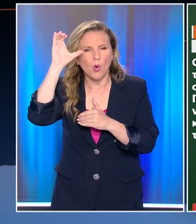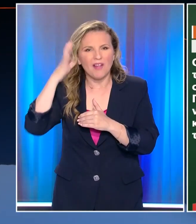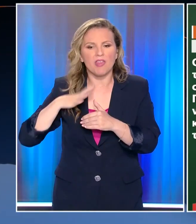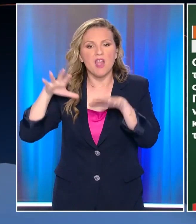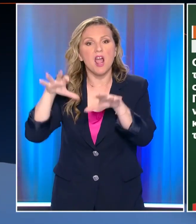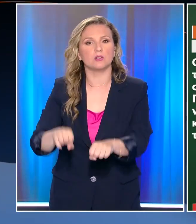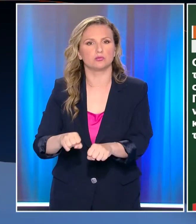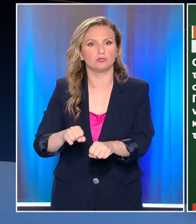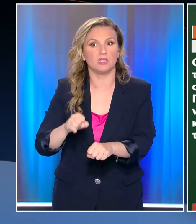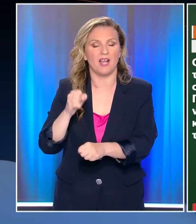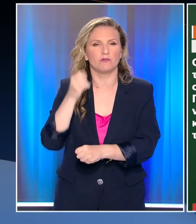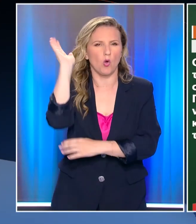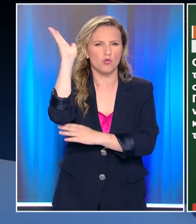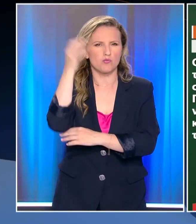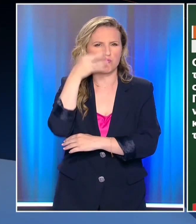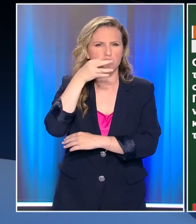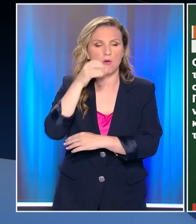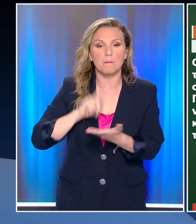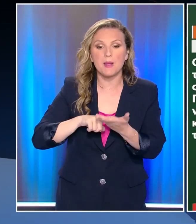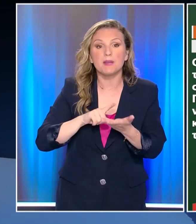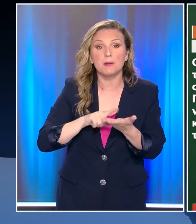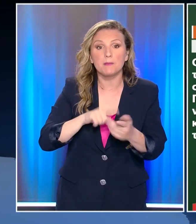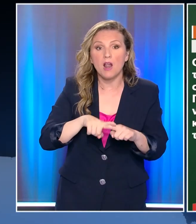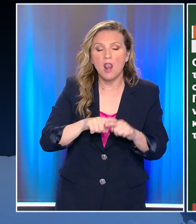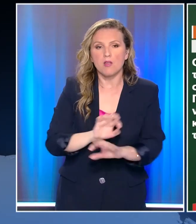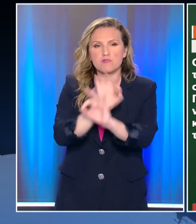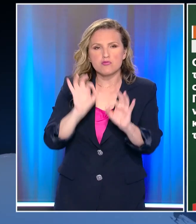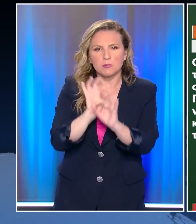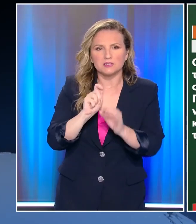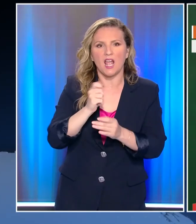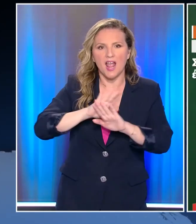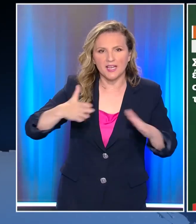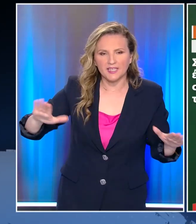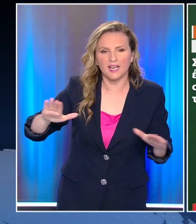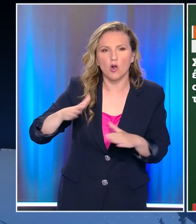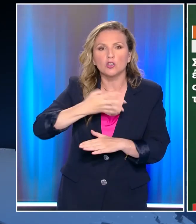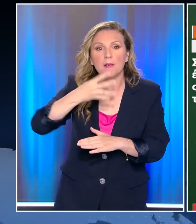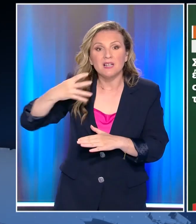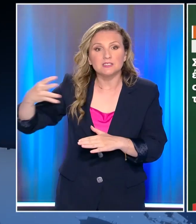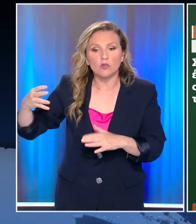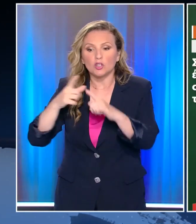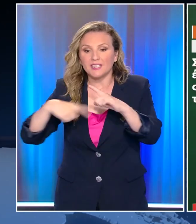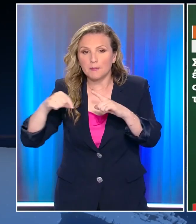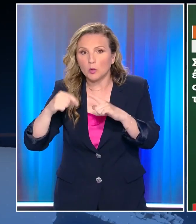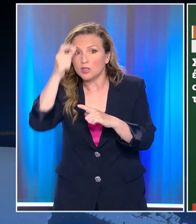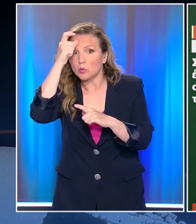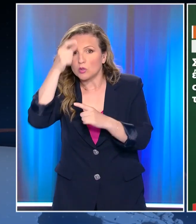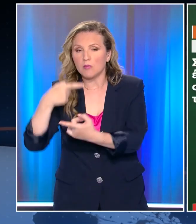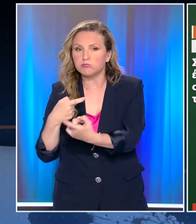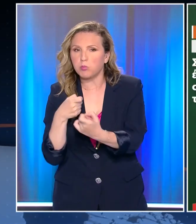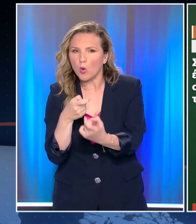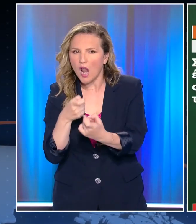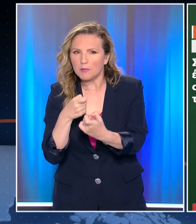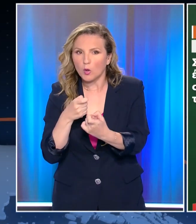κρατηθεί στην εξουσία. Γι' αυτό θα πρέπει να είμαστε προετοιμασμένοι και στο Αιγαίο αλλά και την Ανατολική Μεσόγειο. Στην Κύπρο ήδη έχουμε ένα νέο μπαράσπρο κλήσεων στην